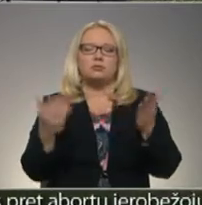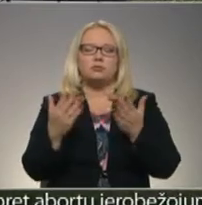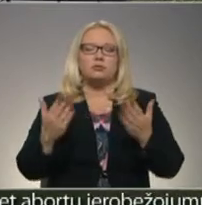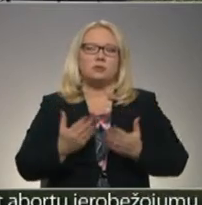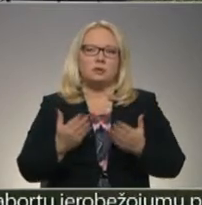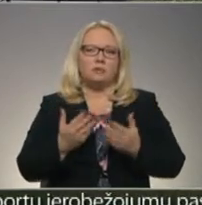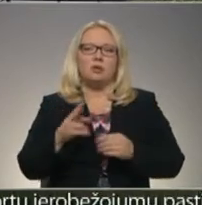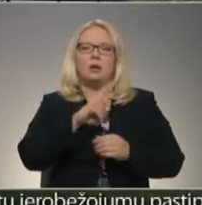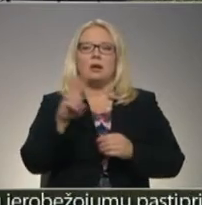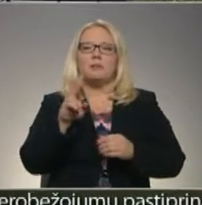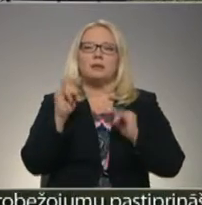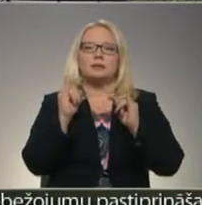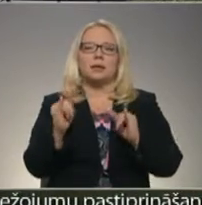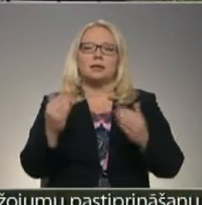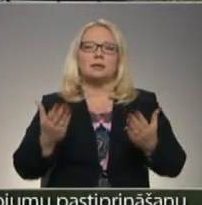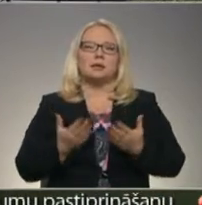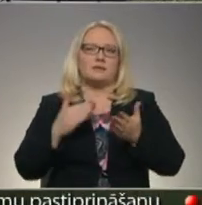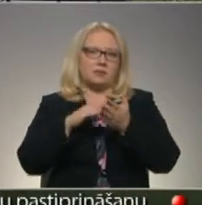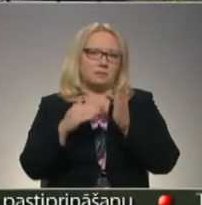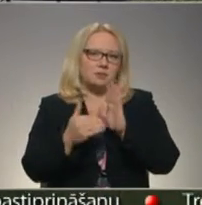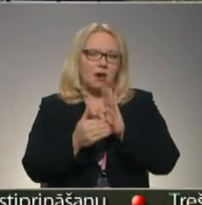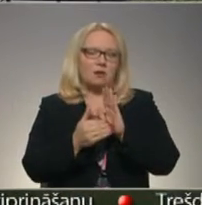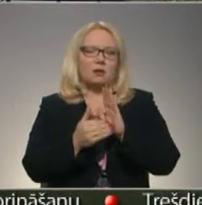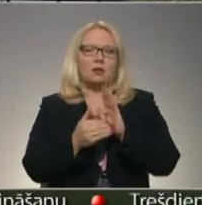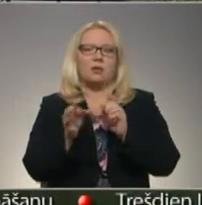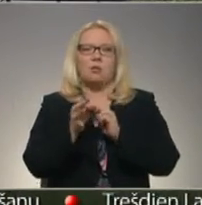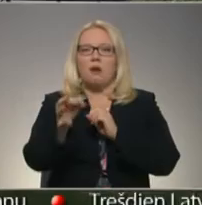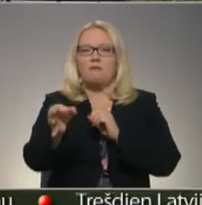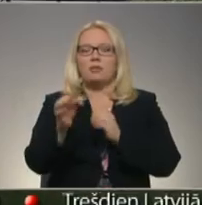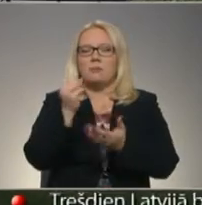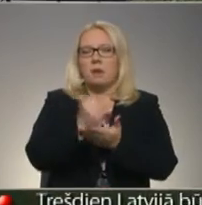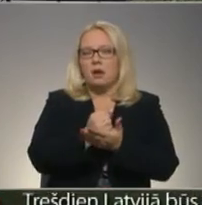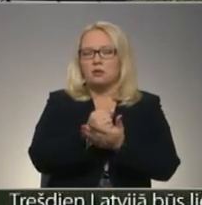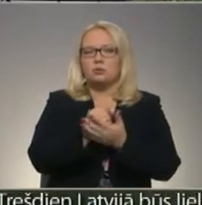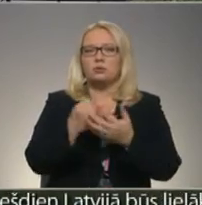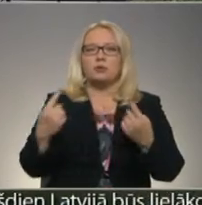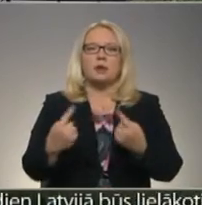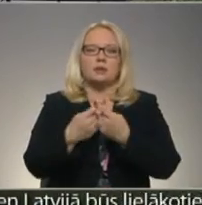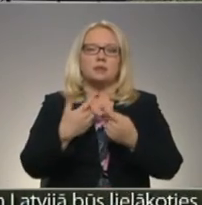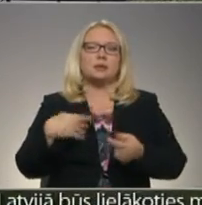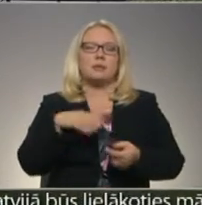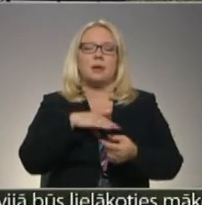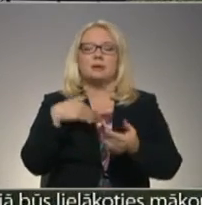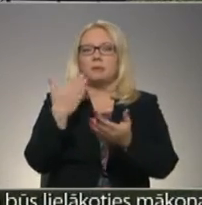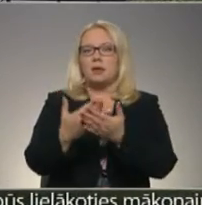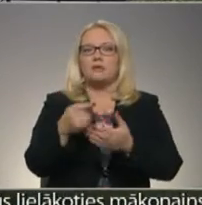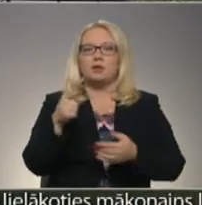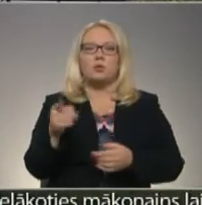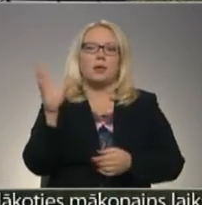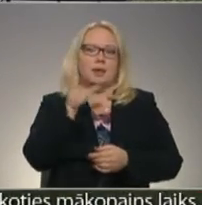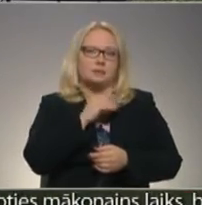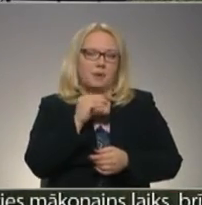dzīvot, kam ir sliktīt dzīves apstākļi, novada pagastos un attiecīgi mēs viņiem piedāvājam šo